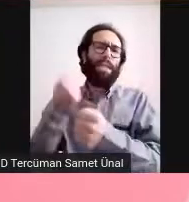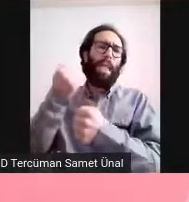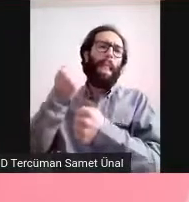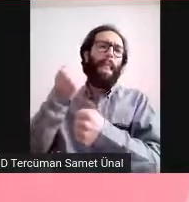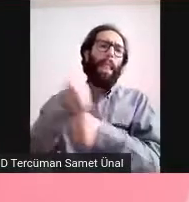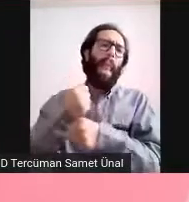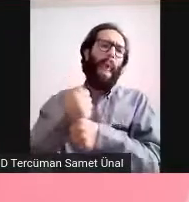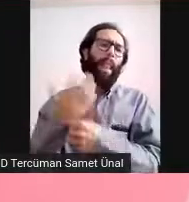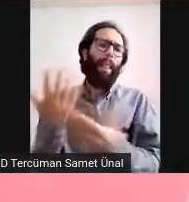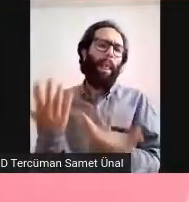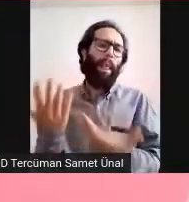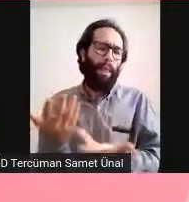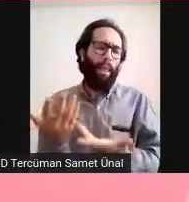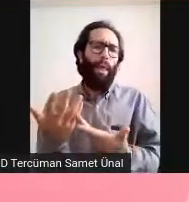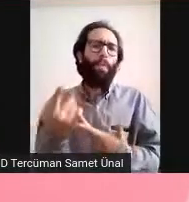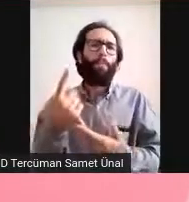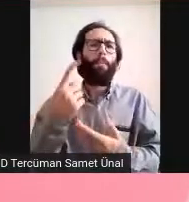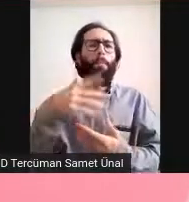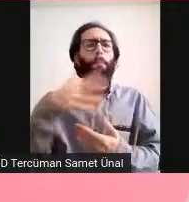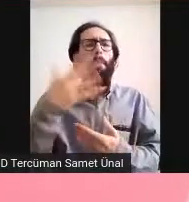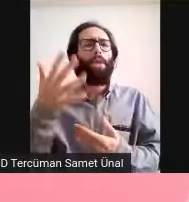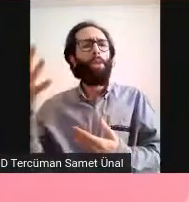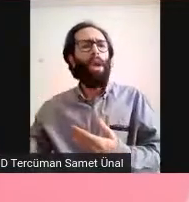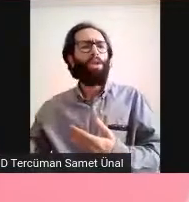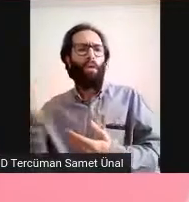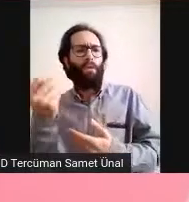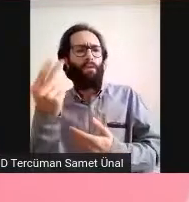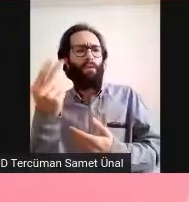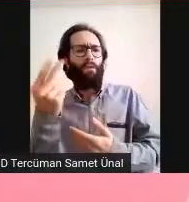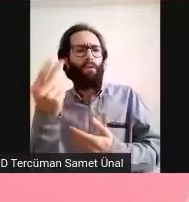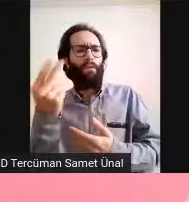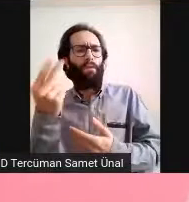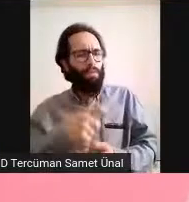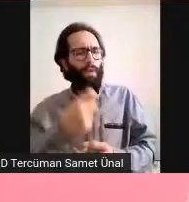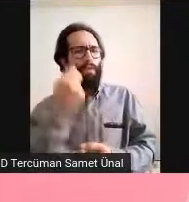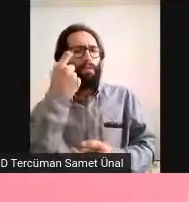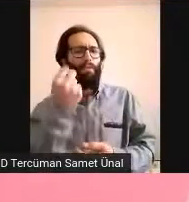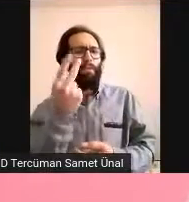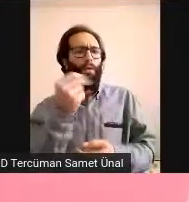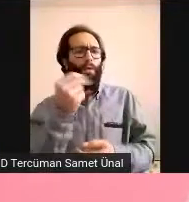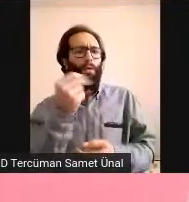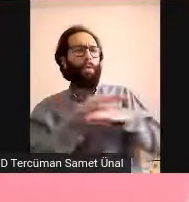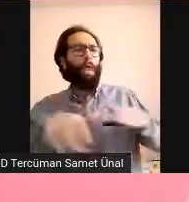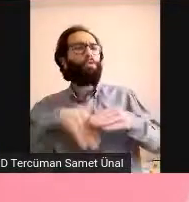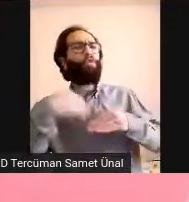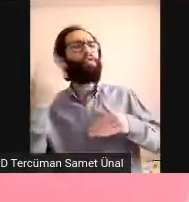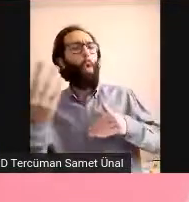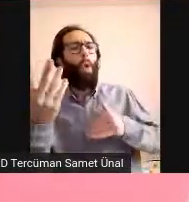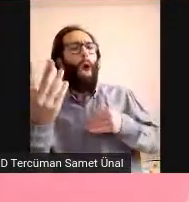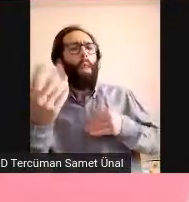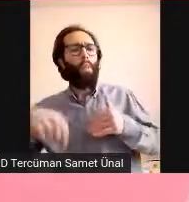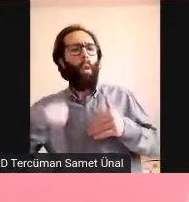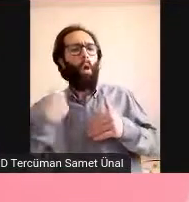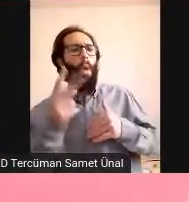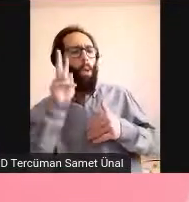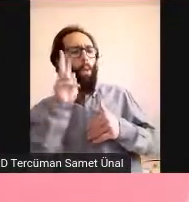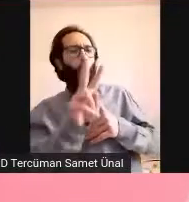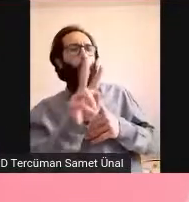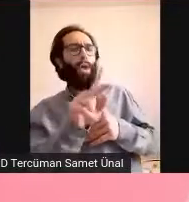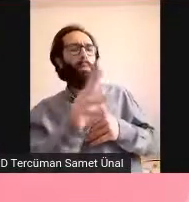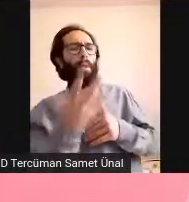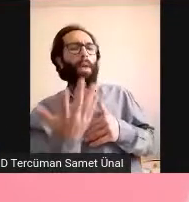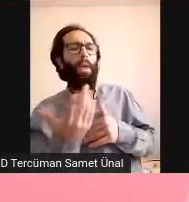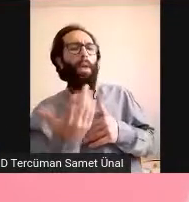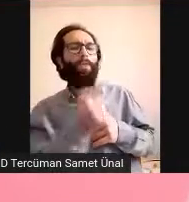da gözlenebilen bir şey. Ya virüsün nöronlara saldırması, yani mielin yapıya saldırması ya da